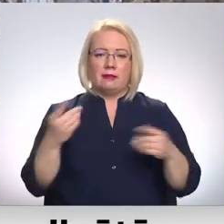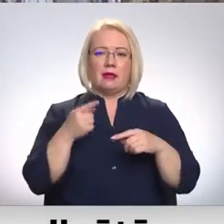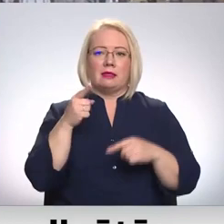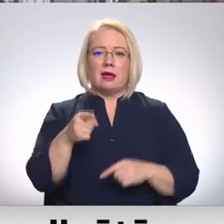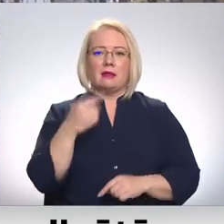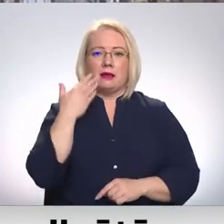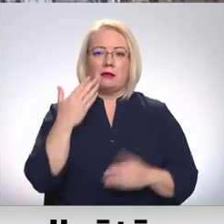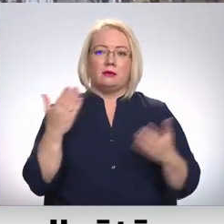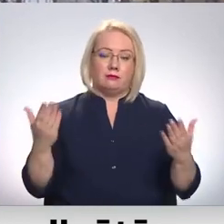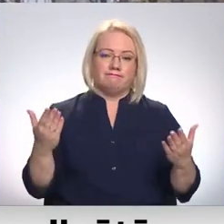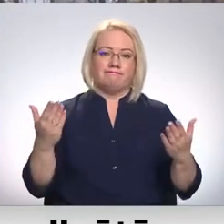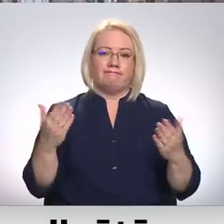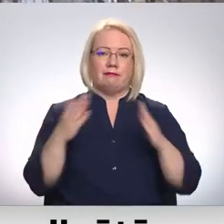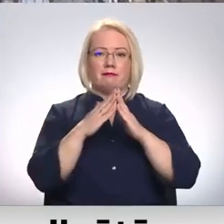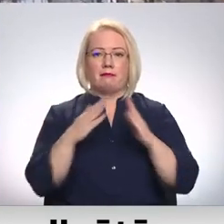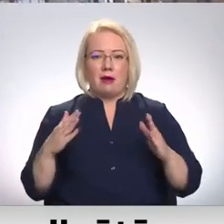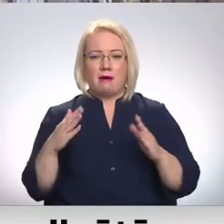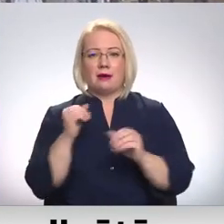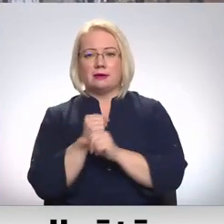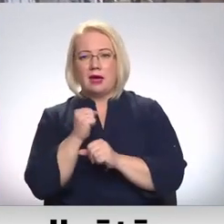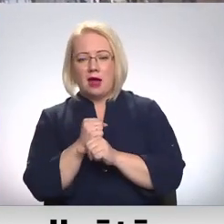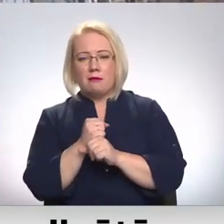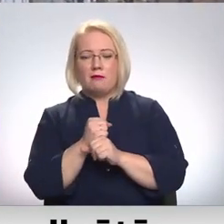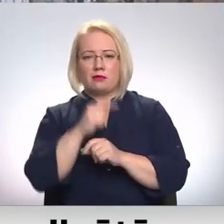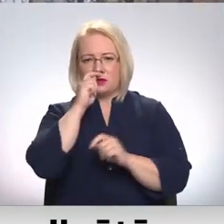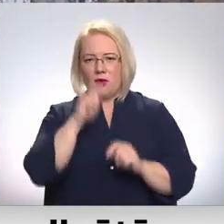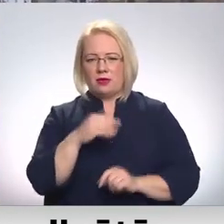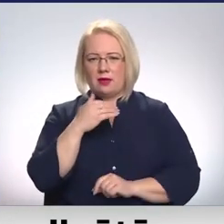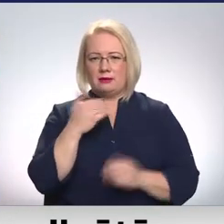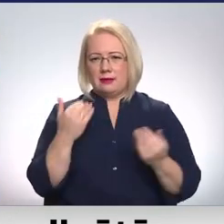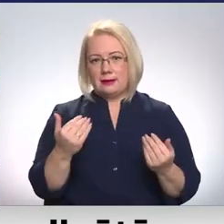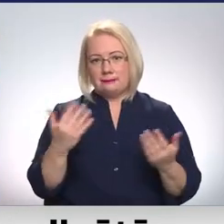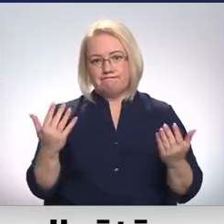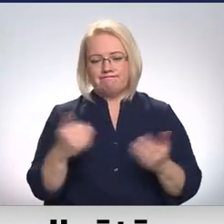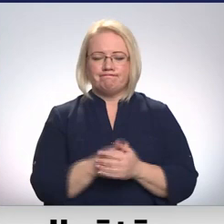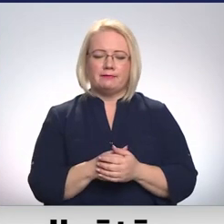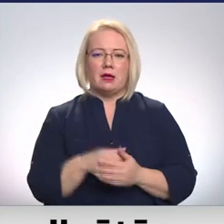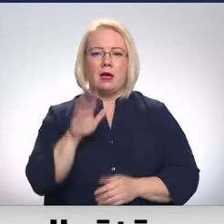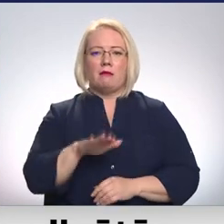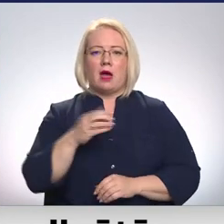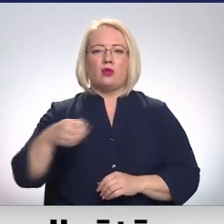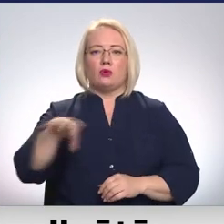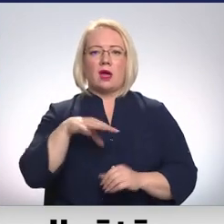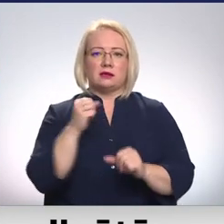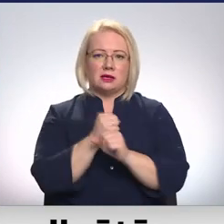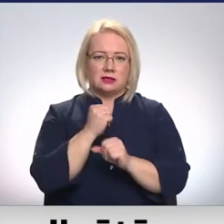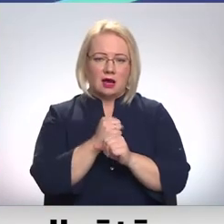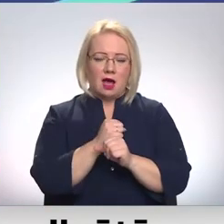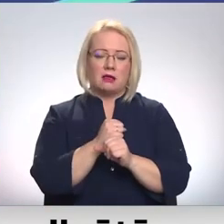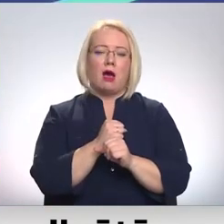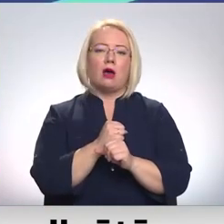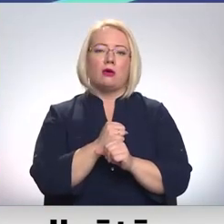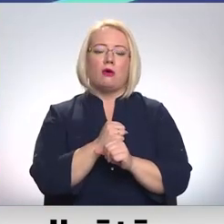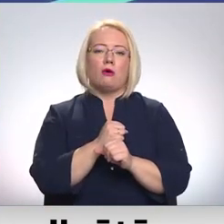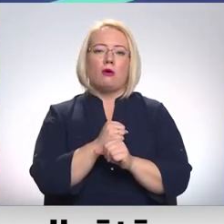ka, nu jā, jāsiešu mājās, sācina darbiņš, pazaudēt darbu tagad. Es bērnā sastrādāju, un es